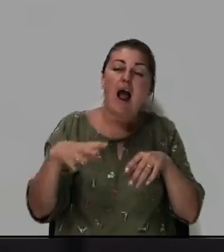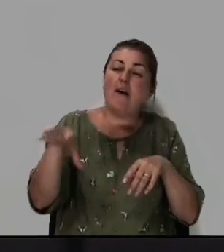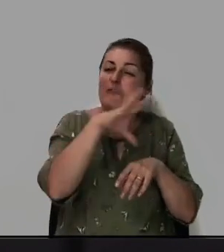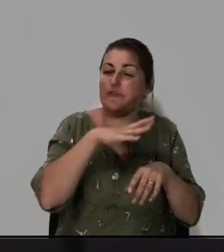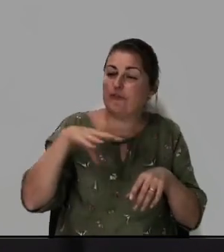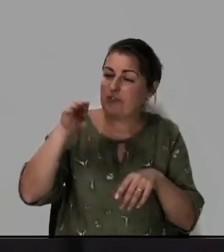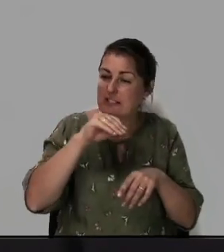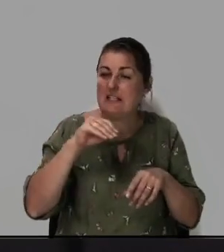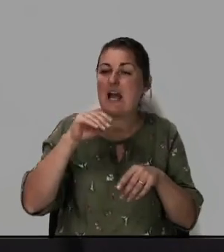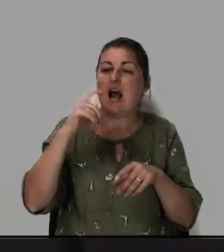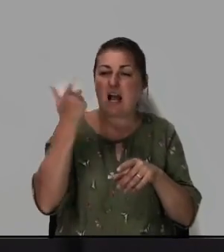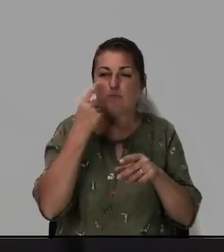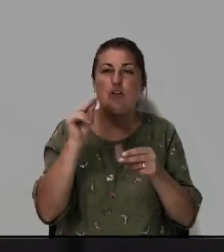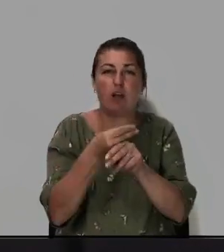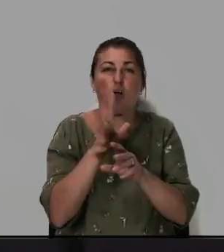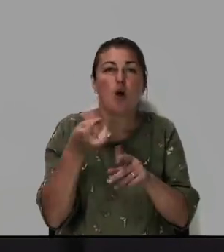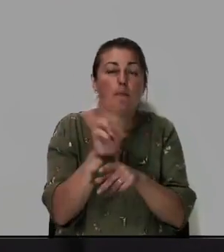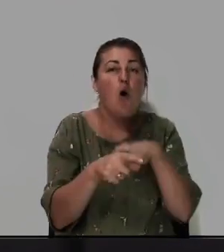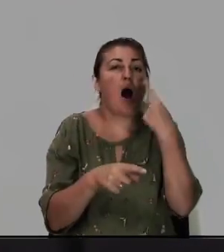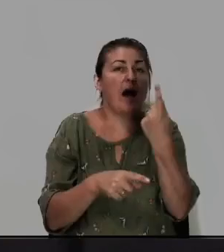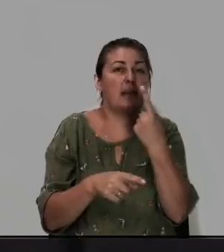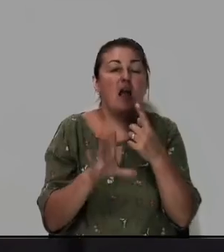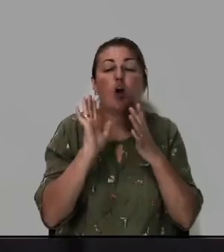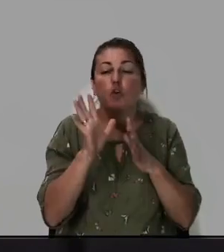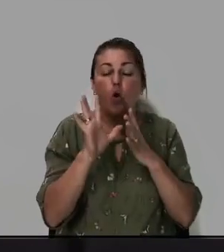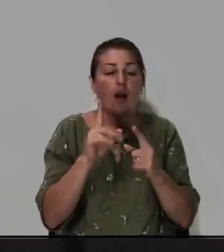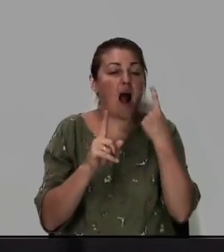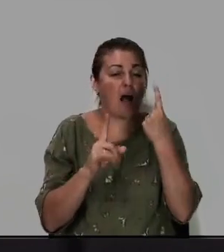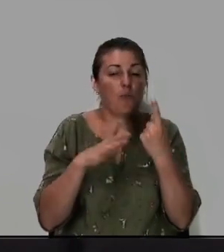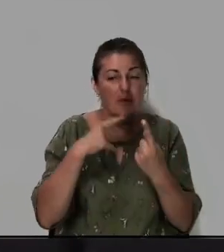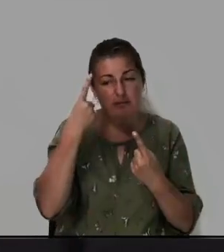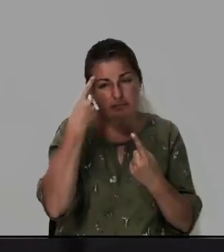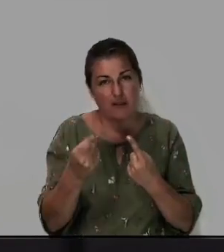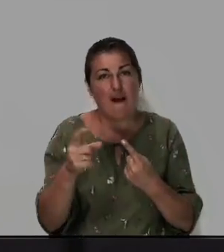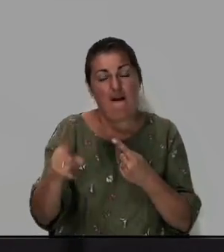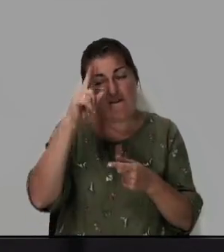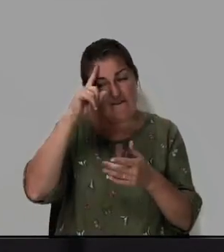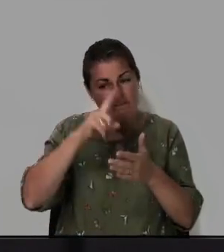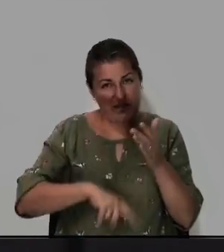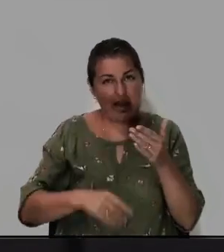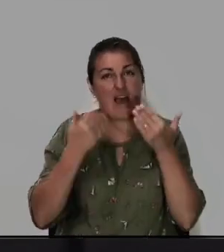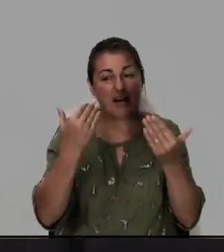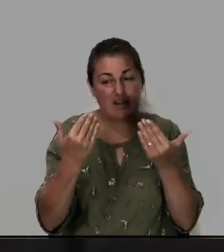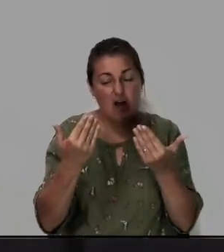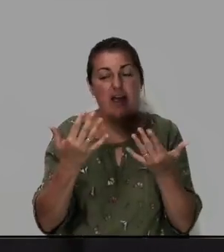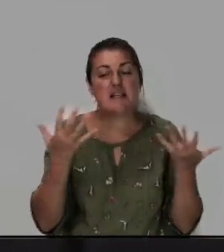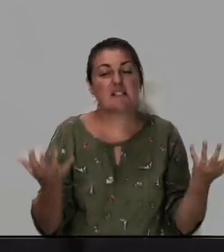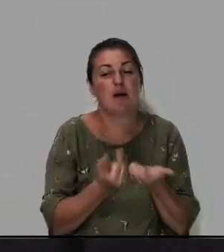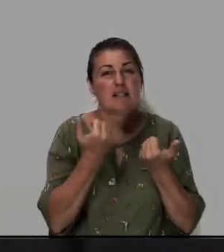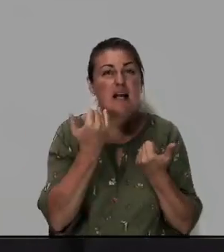один пришел. И только к одному было сказано, вера твоя спасла тебя.